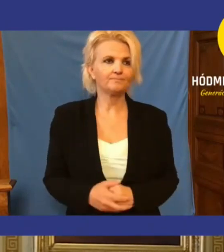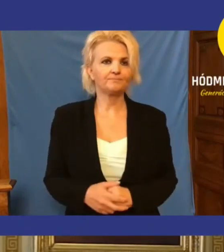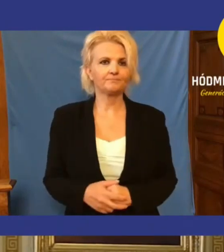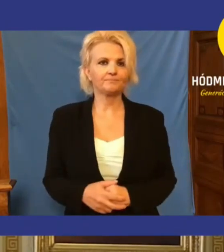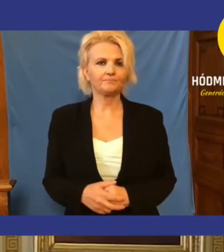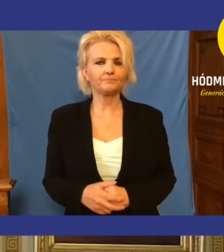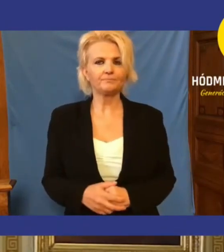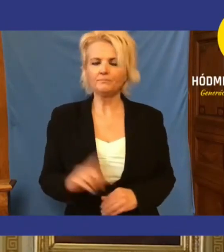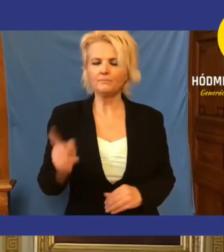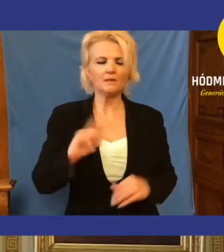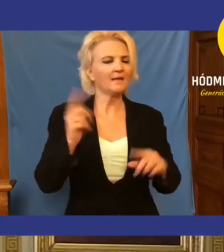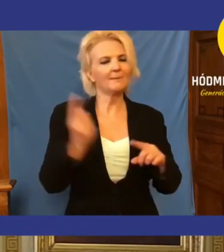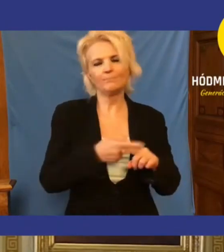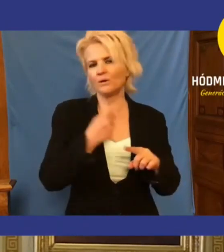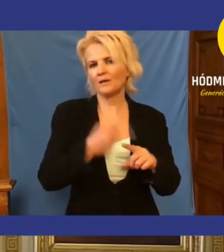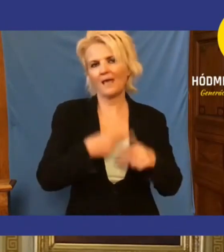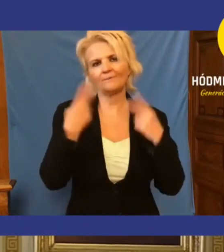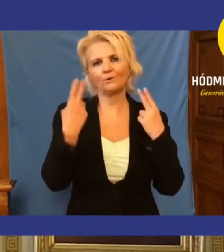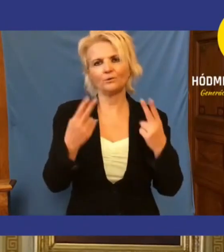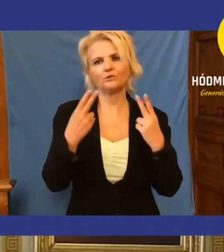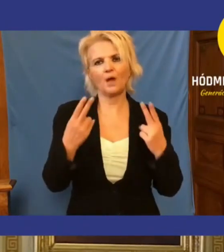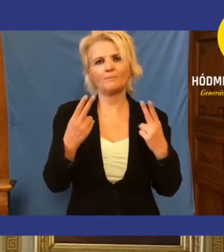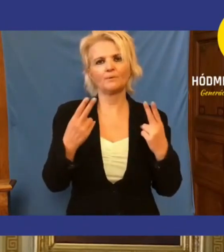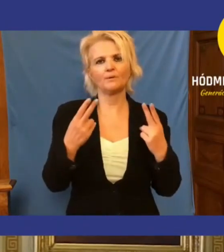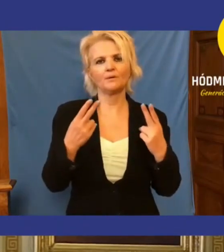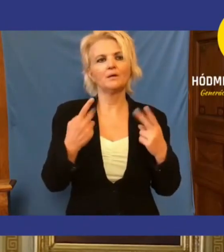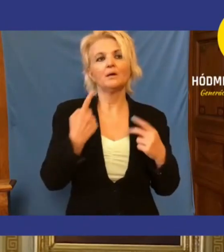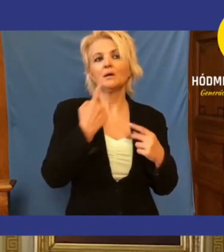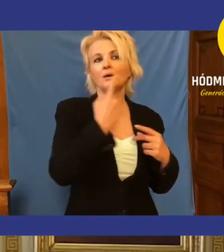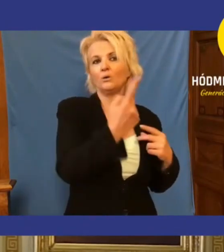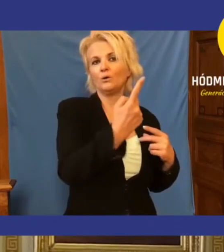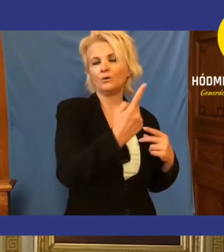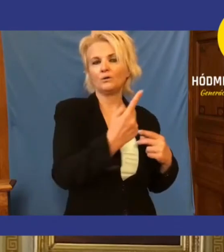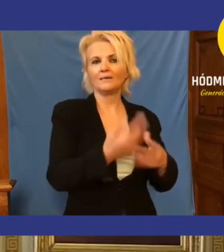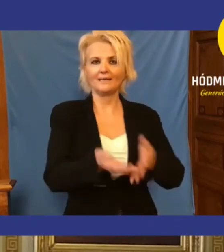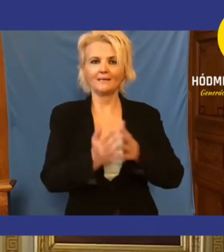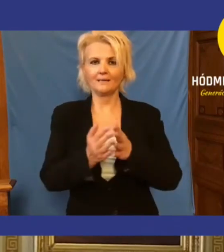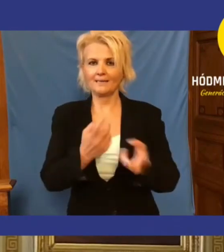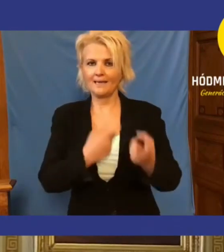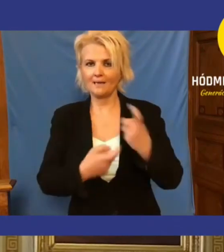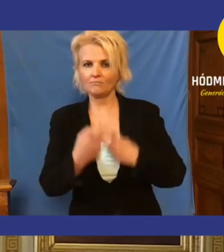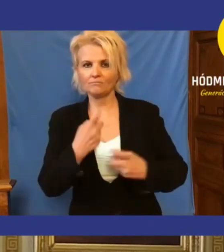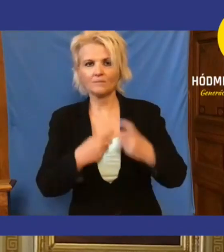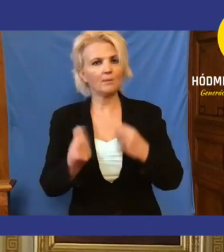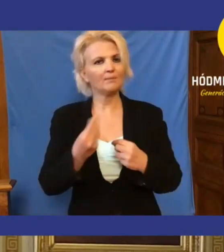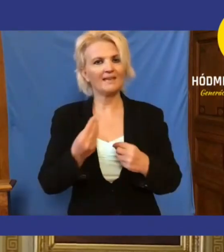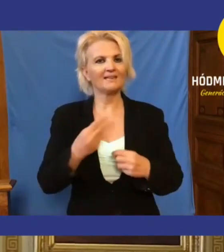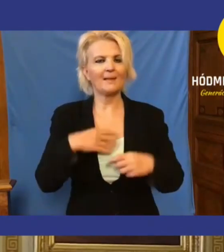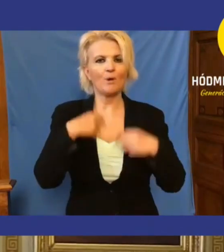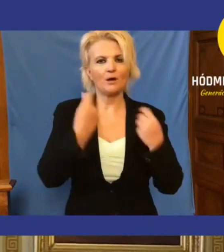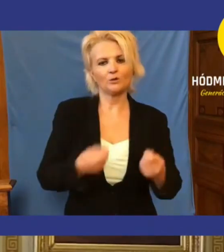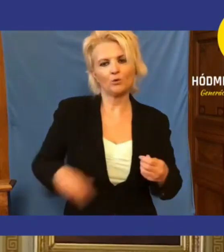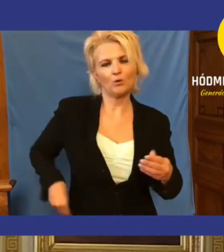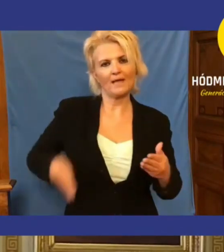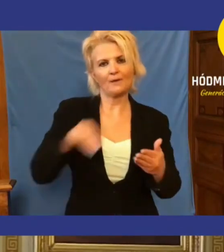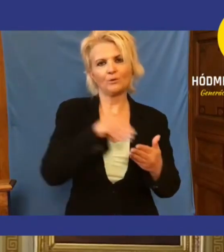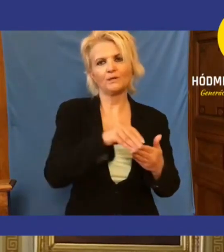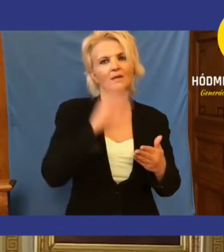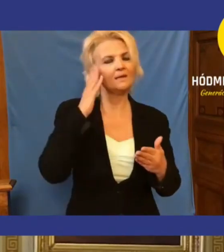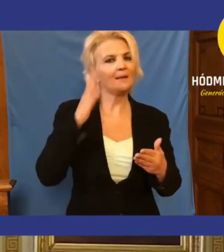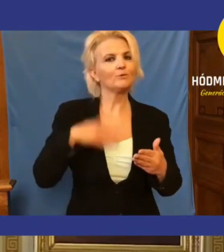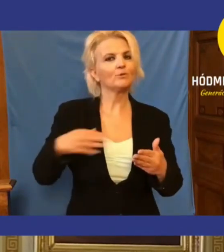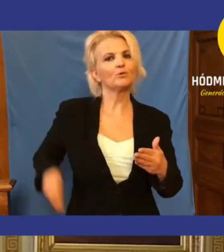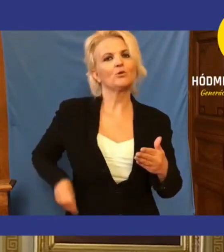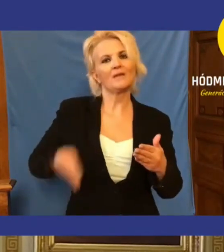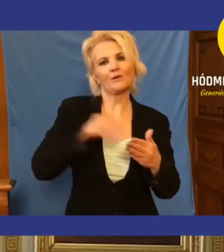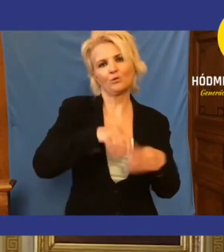a részletekbe, tényleg ne politizáljunk. A legfontosabb, tehát ön most azt kéri számon, hogy miért nem adunk mi önerőt hozzá. Nem is tudtunk önerőt